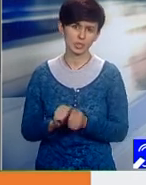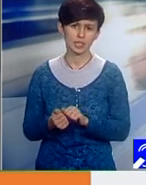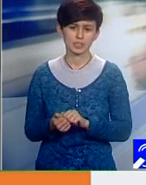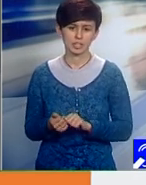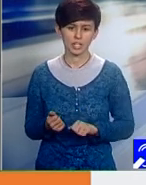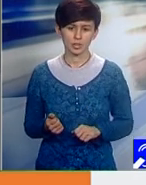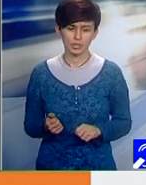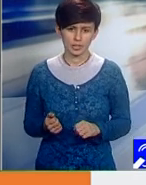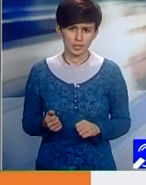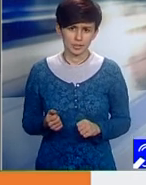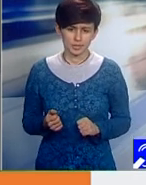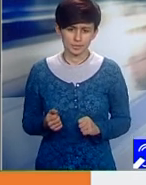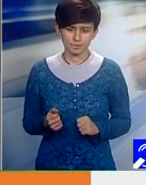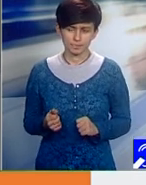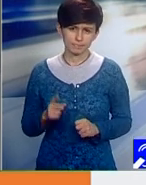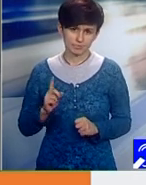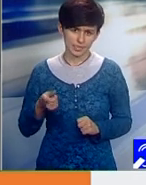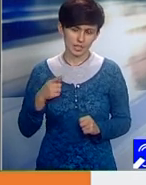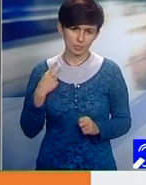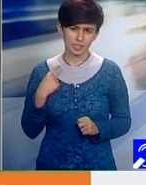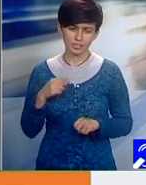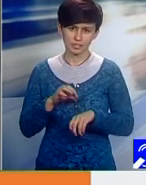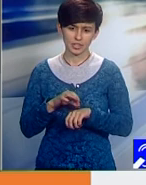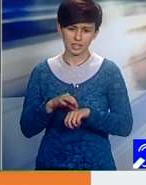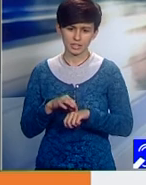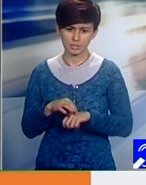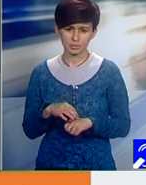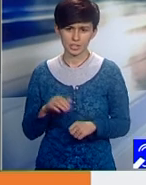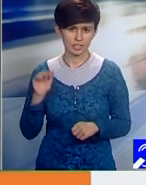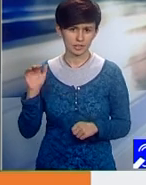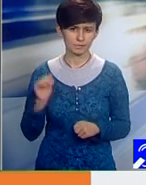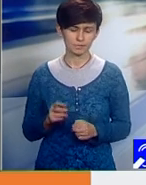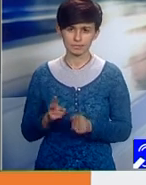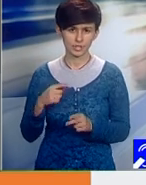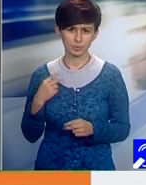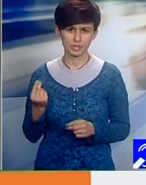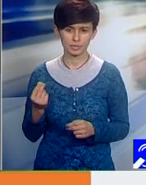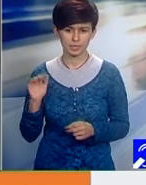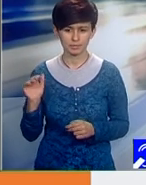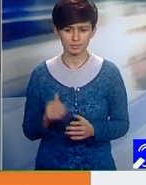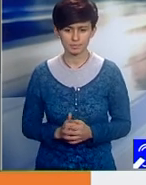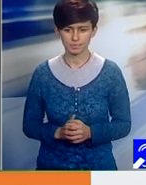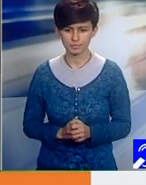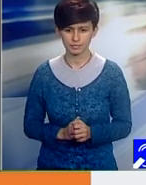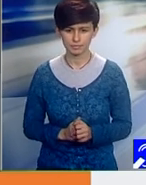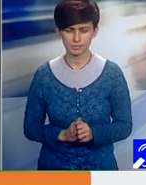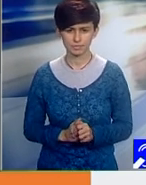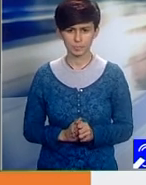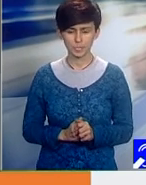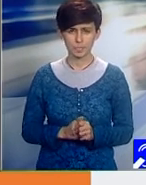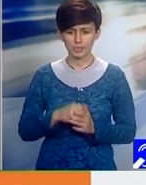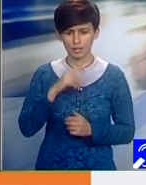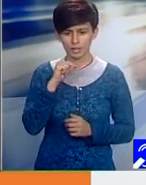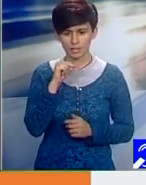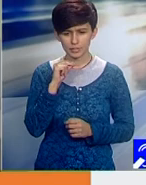obligativitatea ar trebui să fie și medic? Cum e mai bine? Da. Sigur că vorbim despre